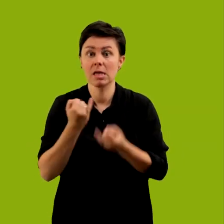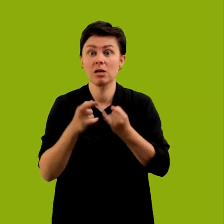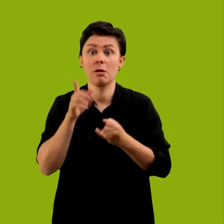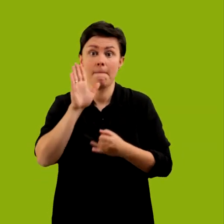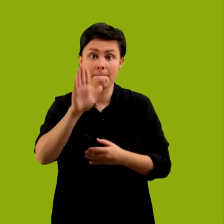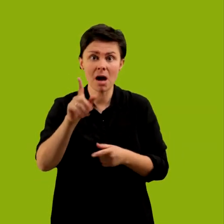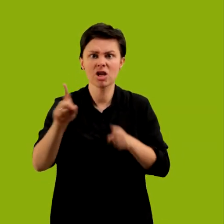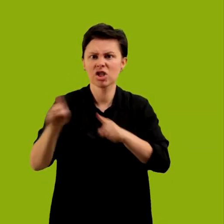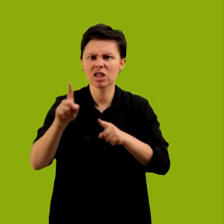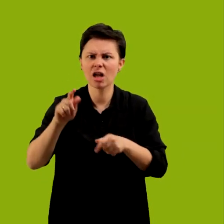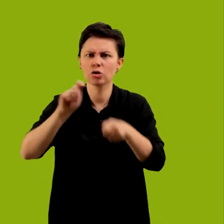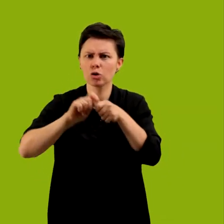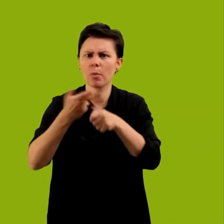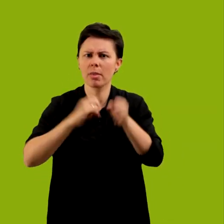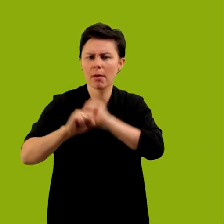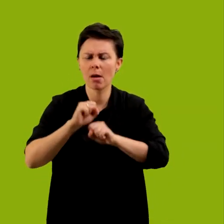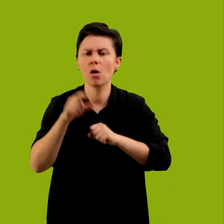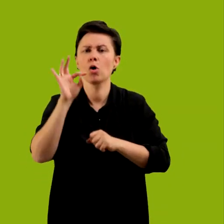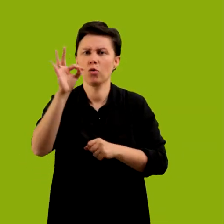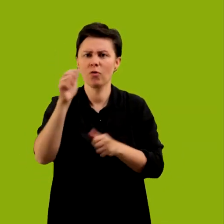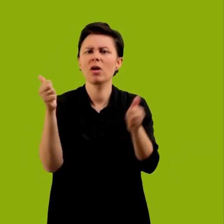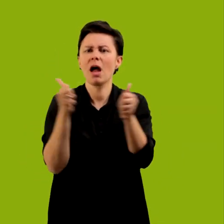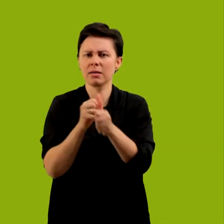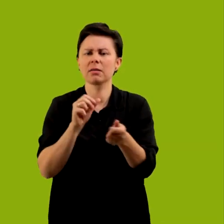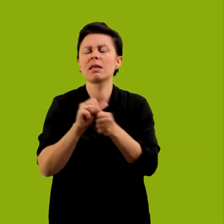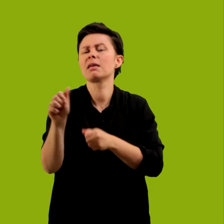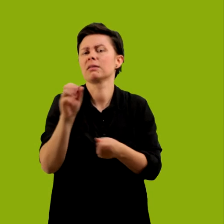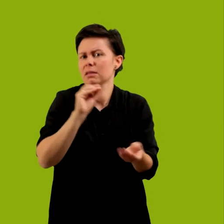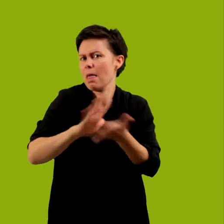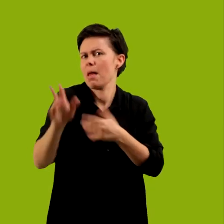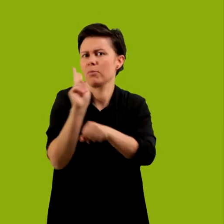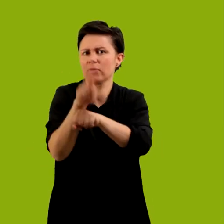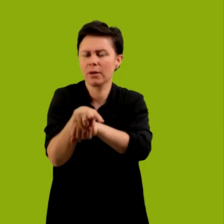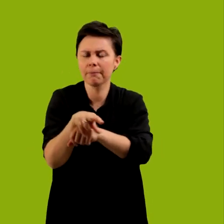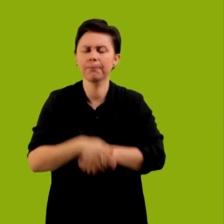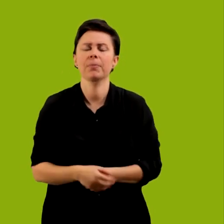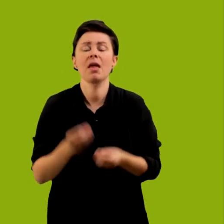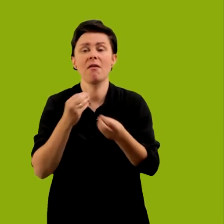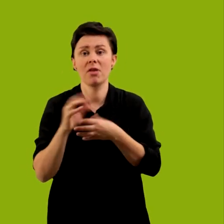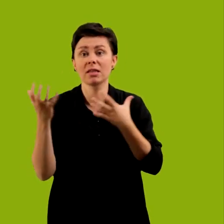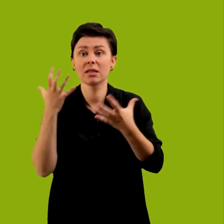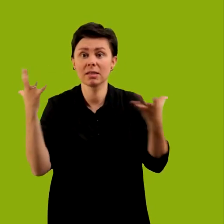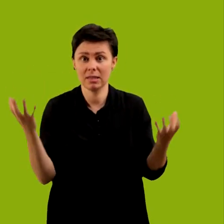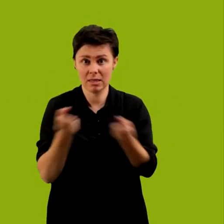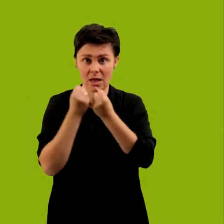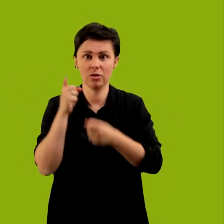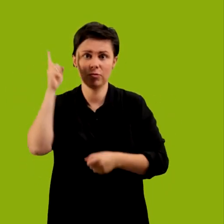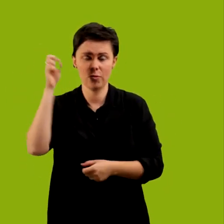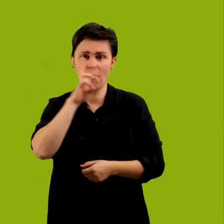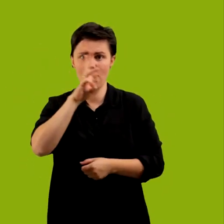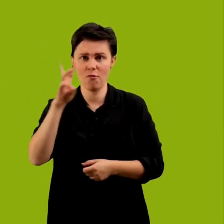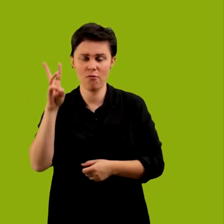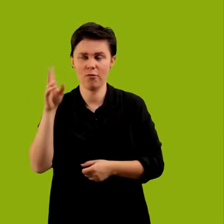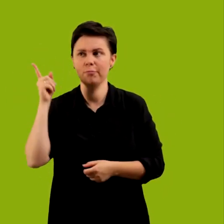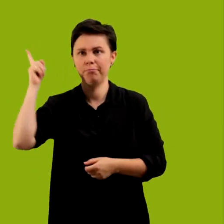masz znaczny stopień niepełnosprawności, Twój asystent wejdzie za darmo. Więcej informacji znajdziesz na stronie www